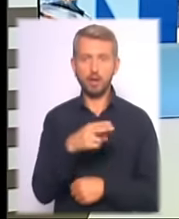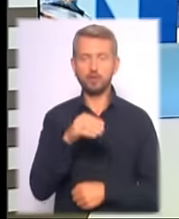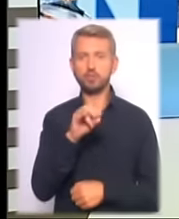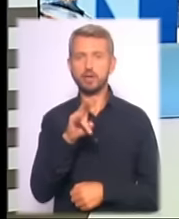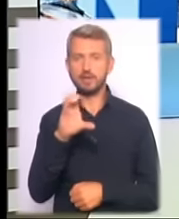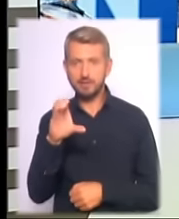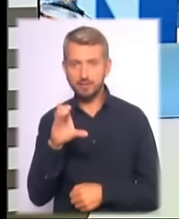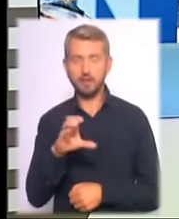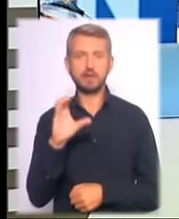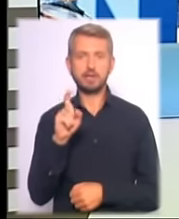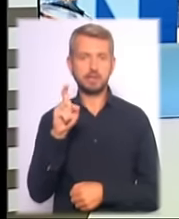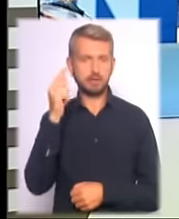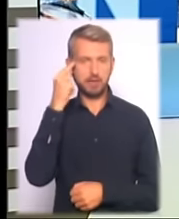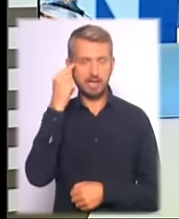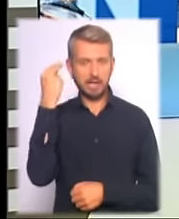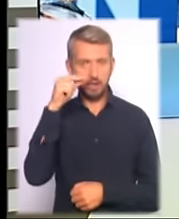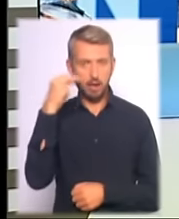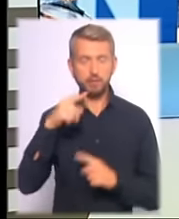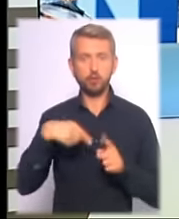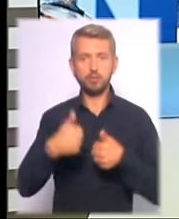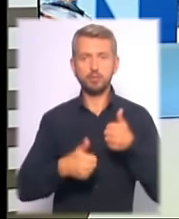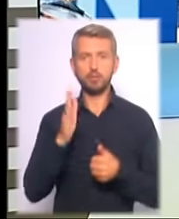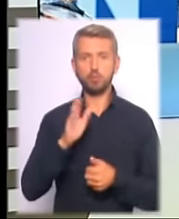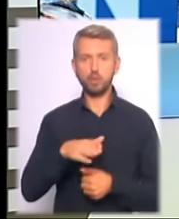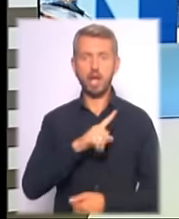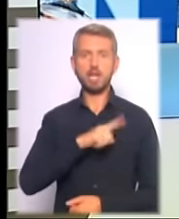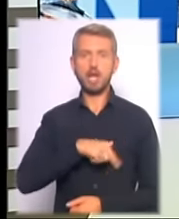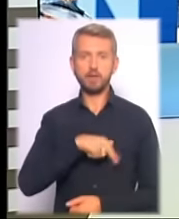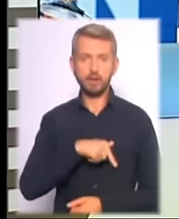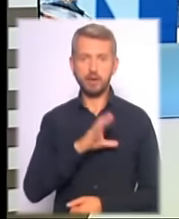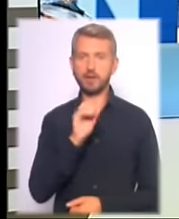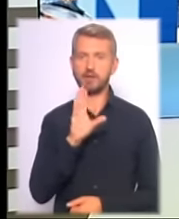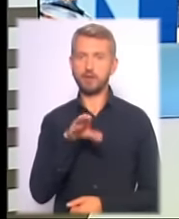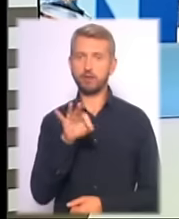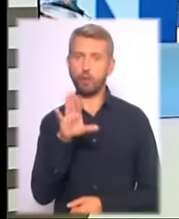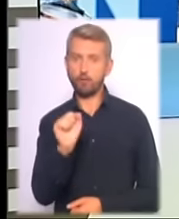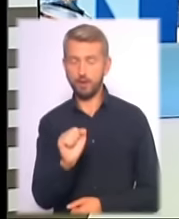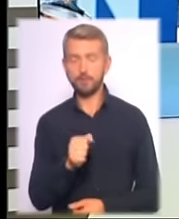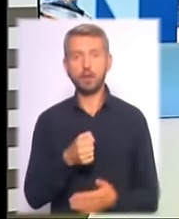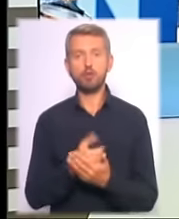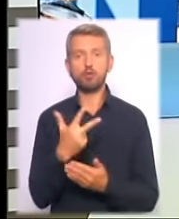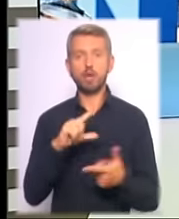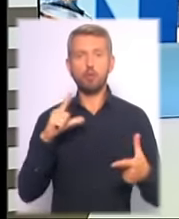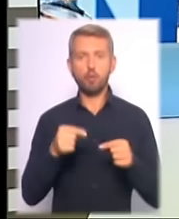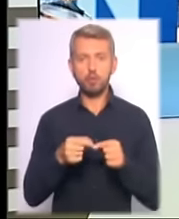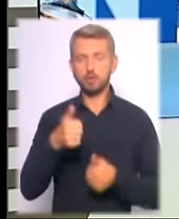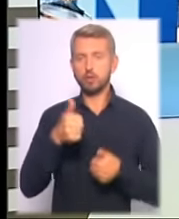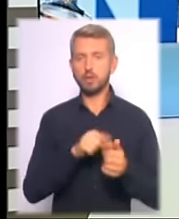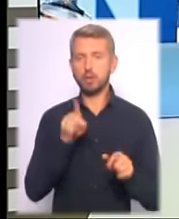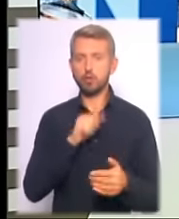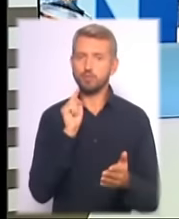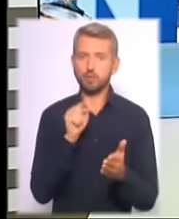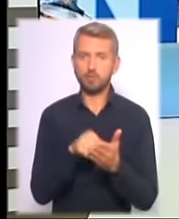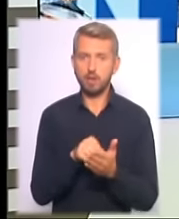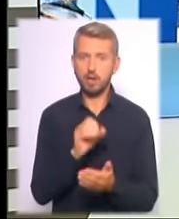Китаю. Наступною суперницею Катерини буде латвійка Анастасія Севастова. Нагадаємо, до третього кола турніру також пробилися